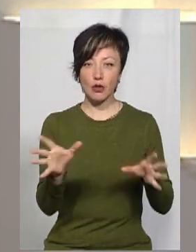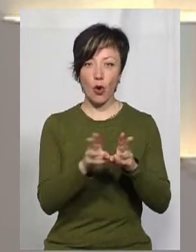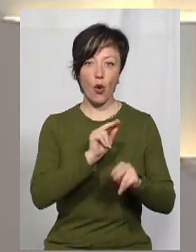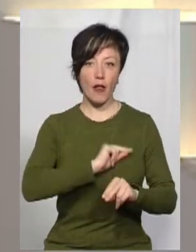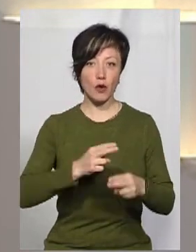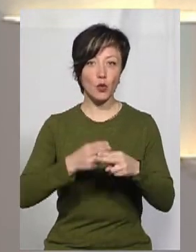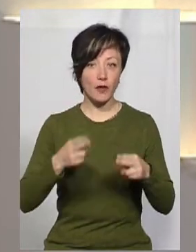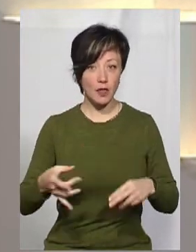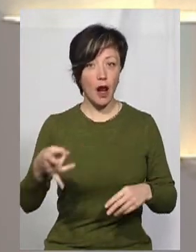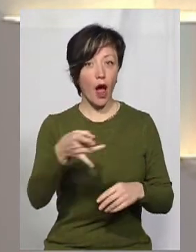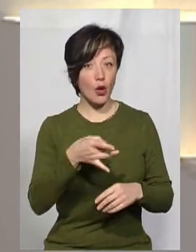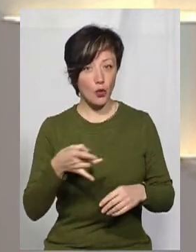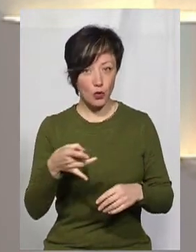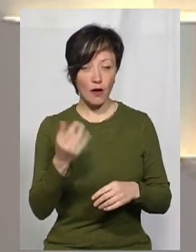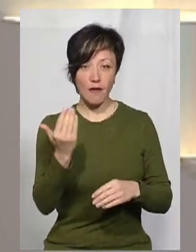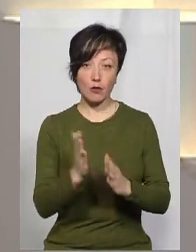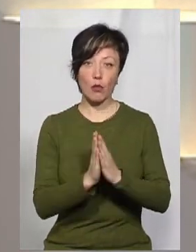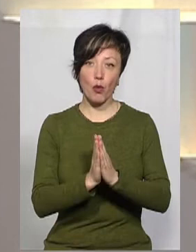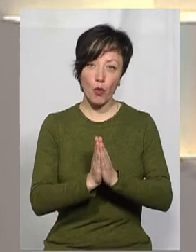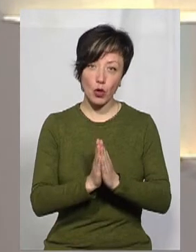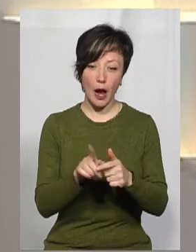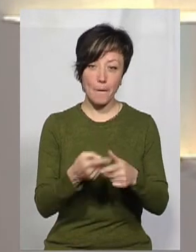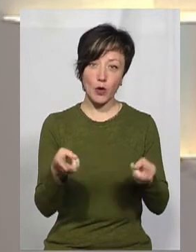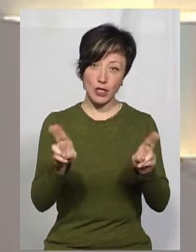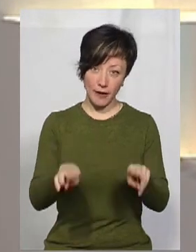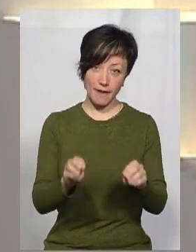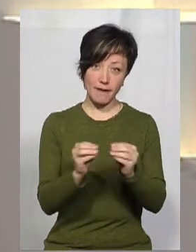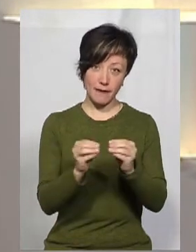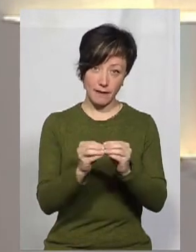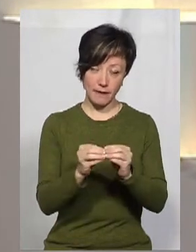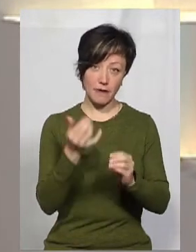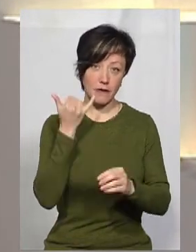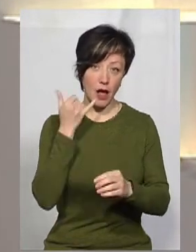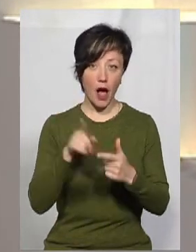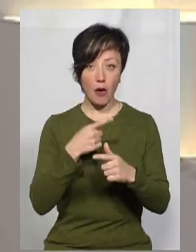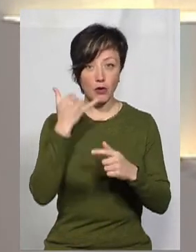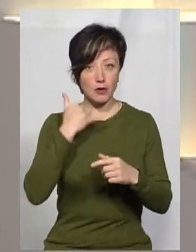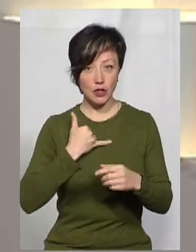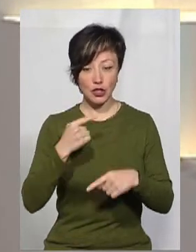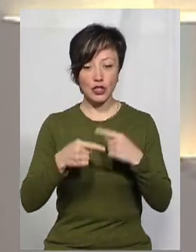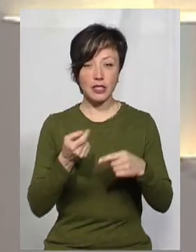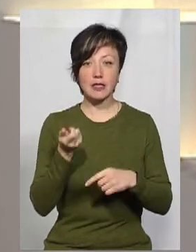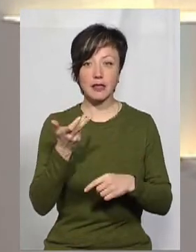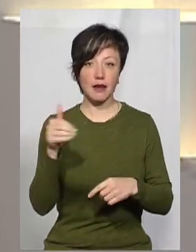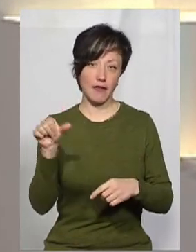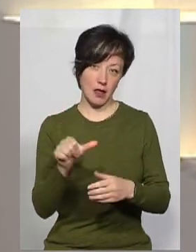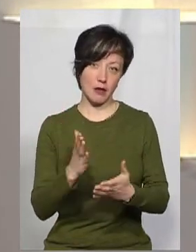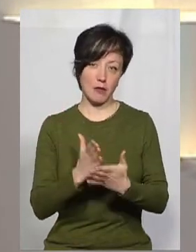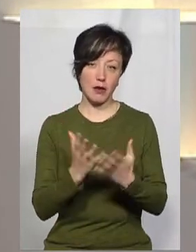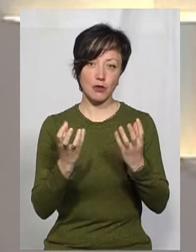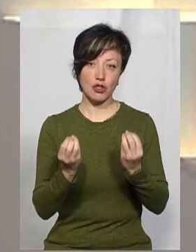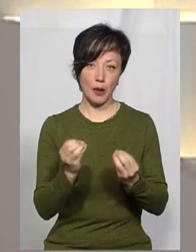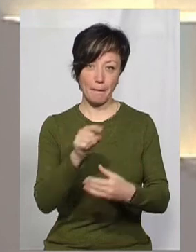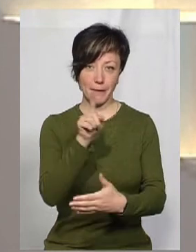колегу із Доноєвецького району. Вас попрошу або залишатися на зв'язку, або зателефонувати ще через кілька хвилин, бо маємо